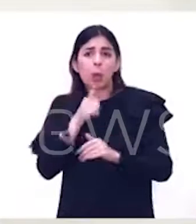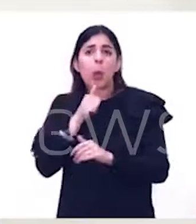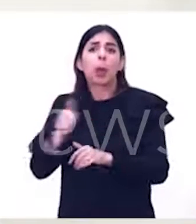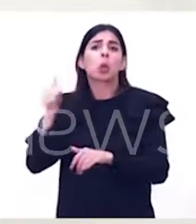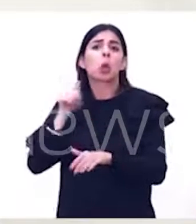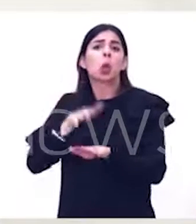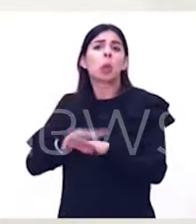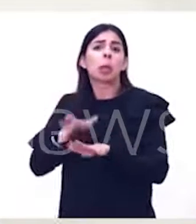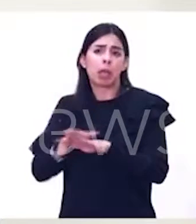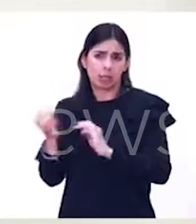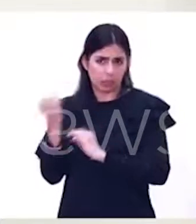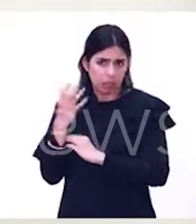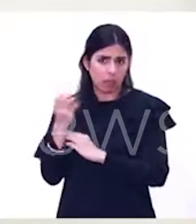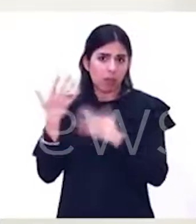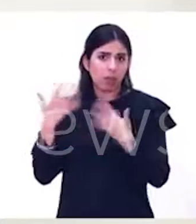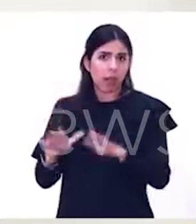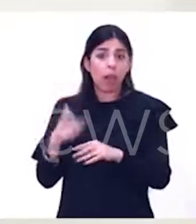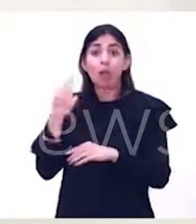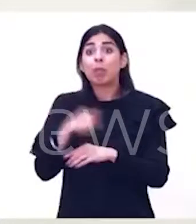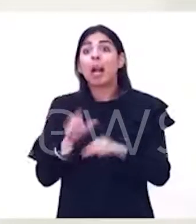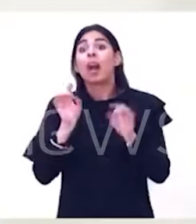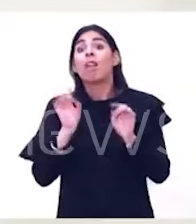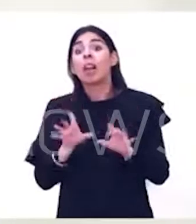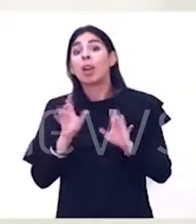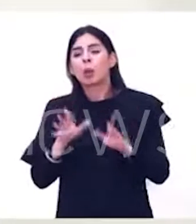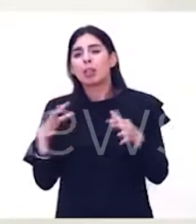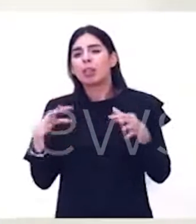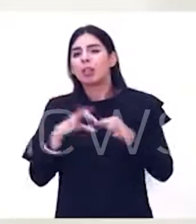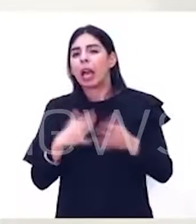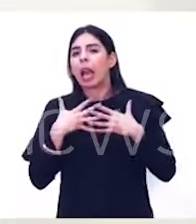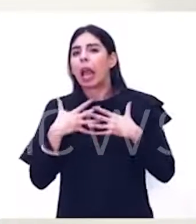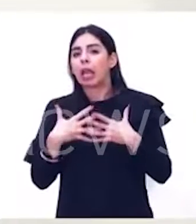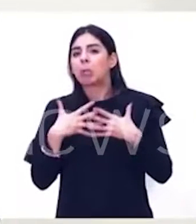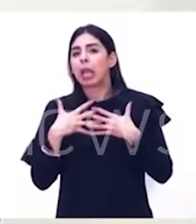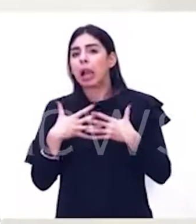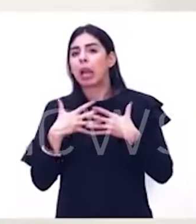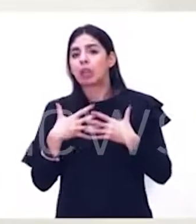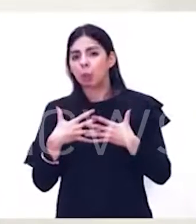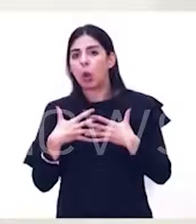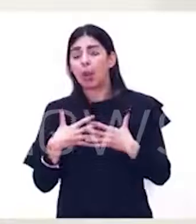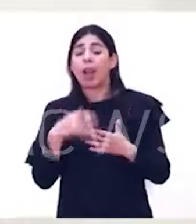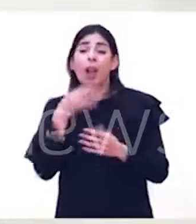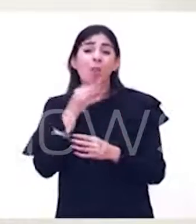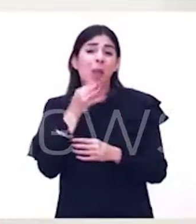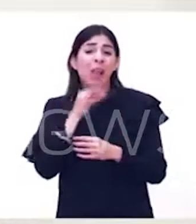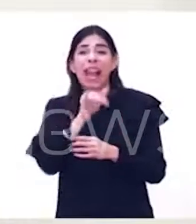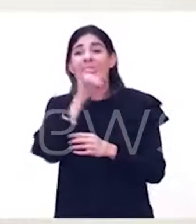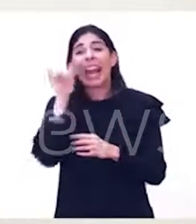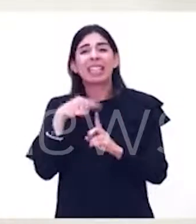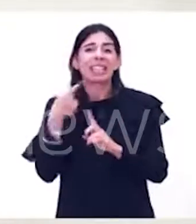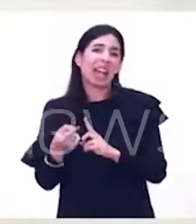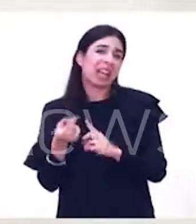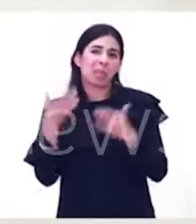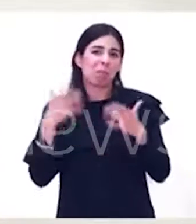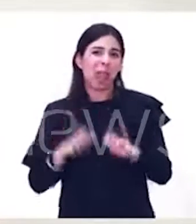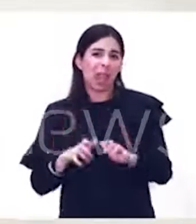essendo questo un virus respiratorio in genere durante la stagione estiva, se non altro perché durante la stagione